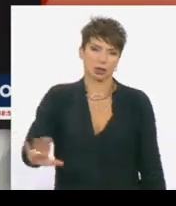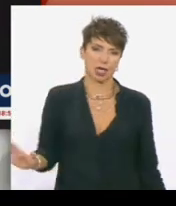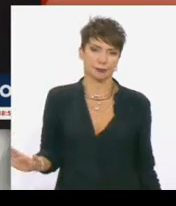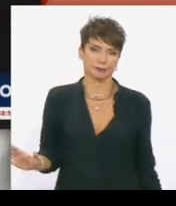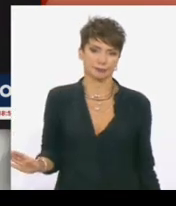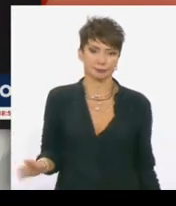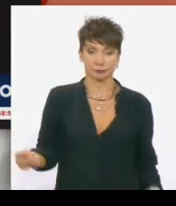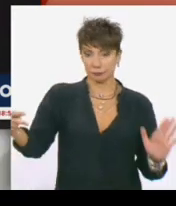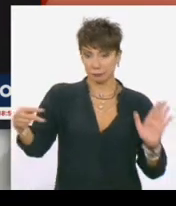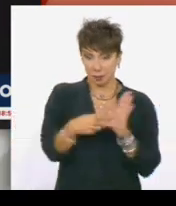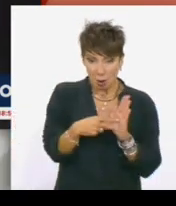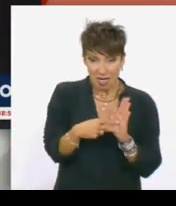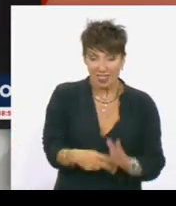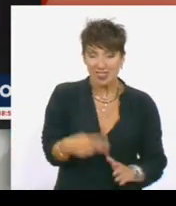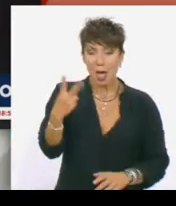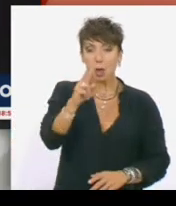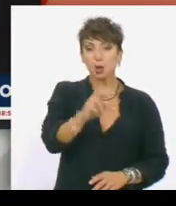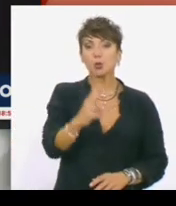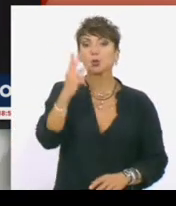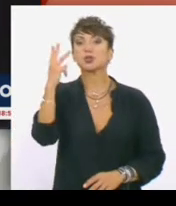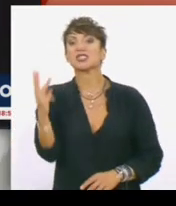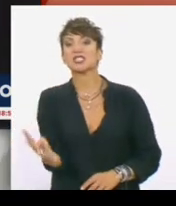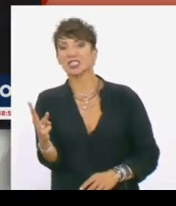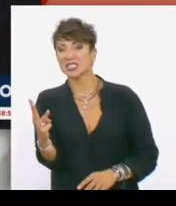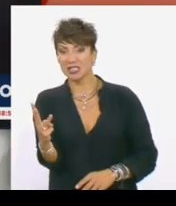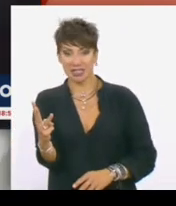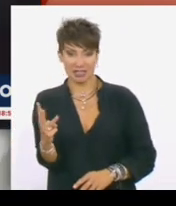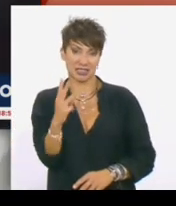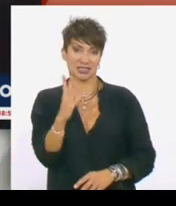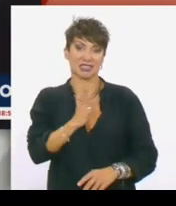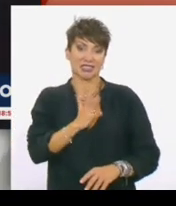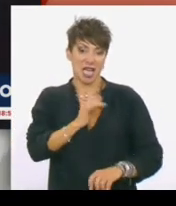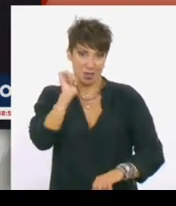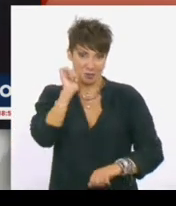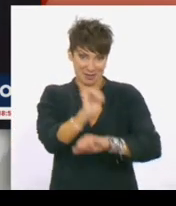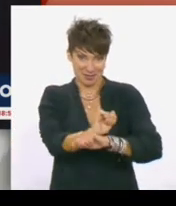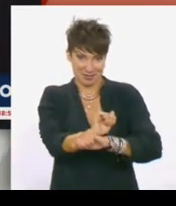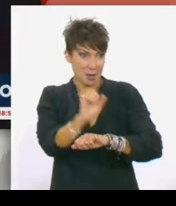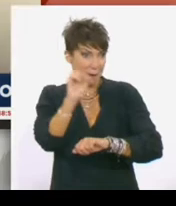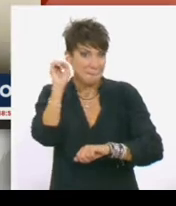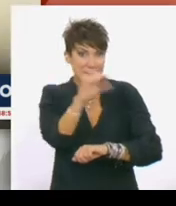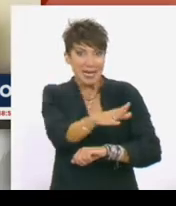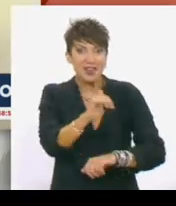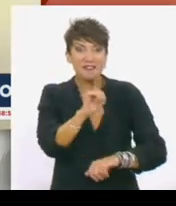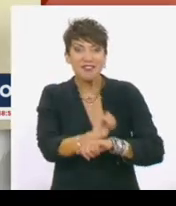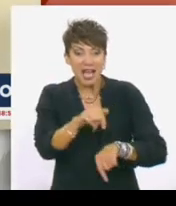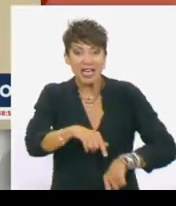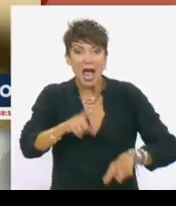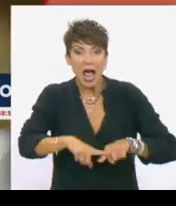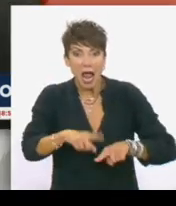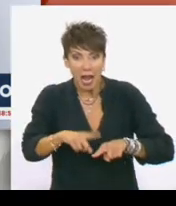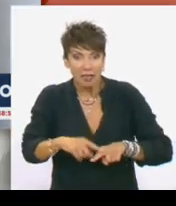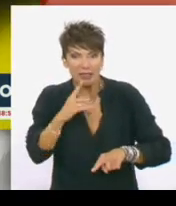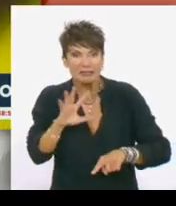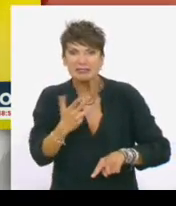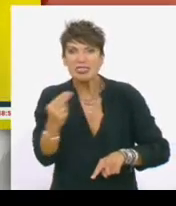πως 2.223 κρατούμενοι, ένας στους πέντες της ελληνικές φυλακές, κατηγορείται για διακίνηση μεταναστών. Πολιτική